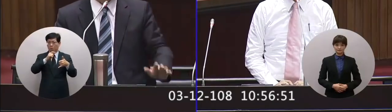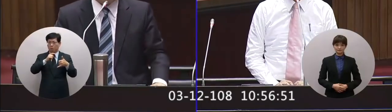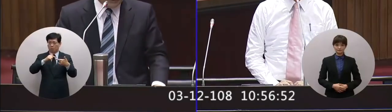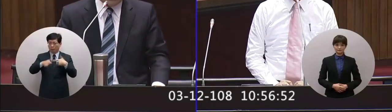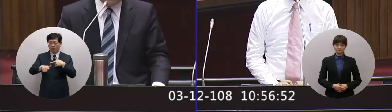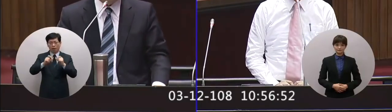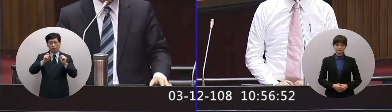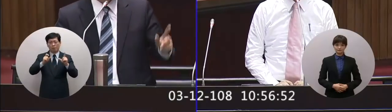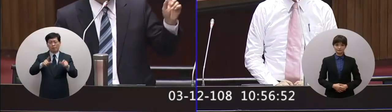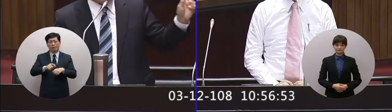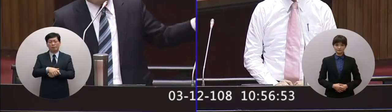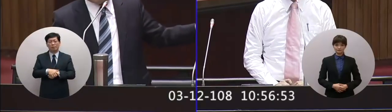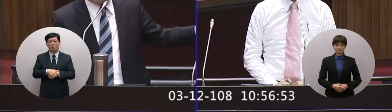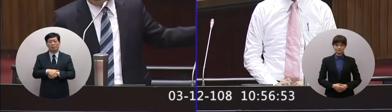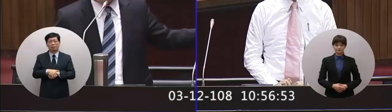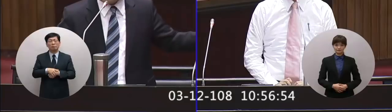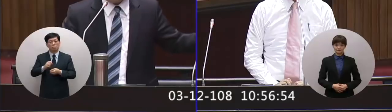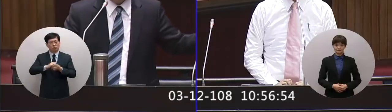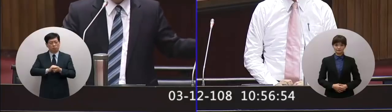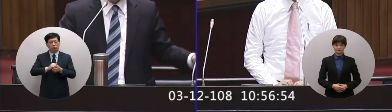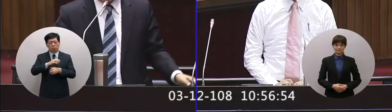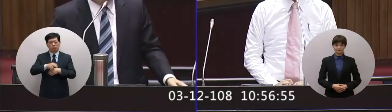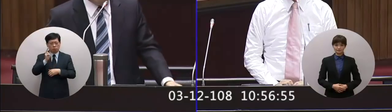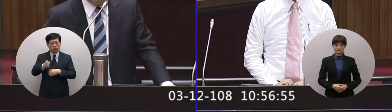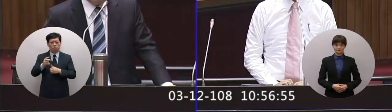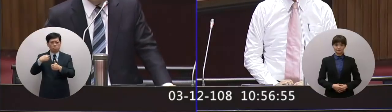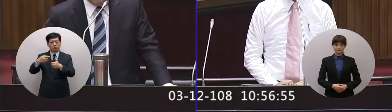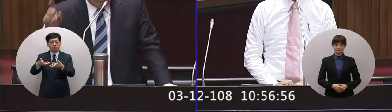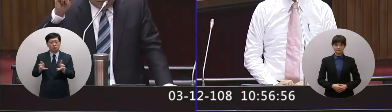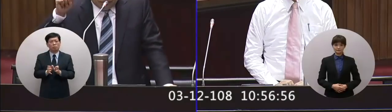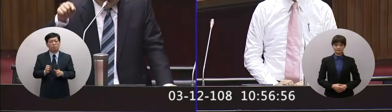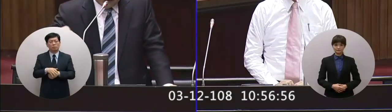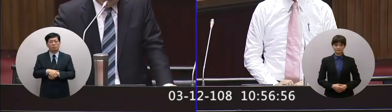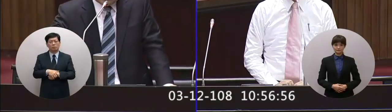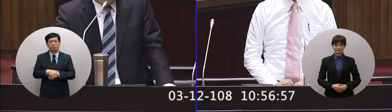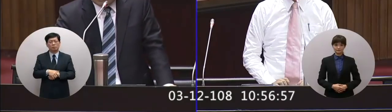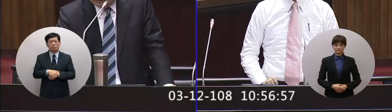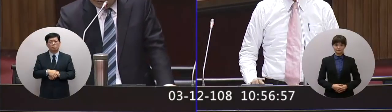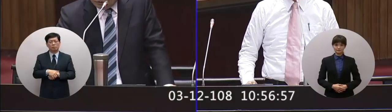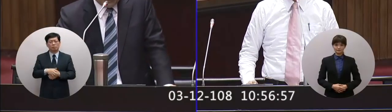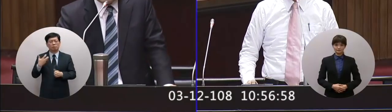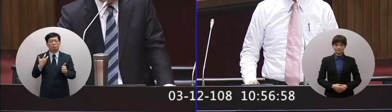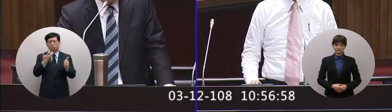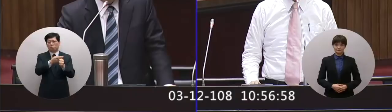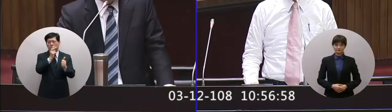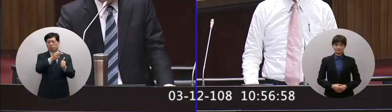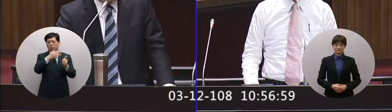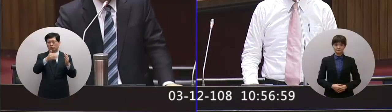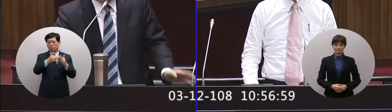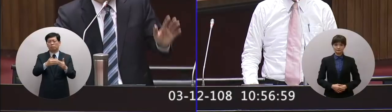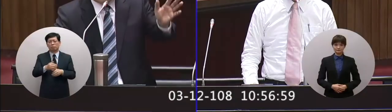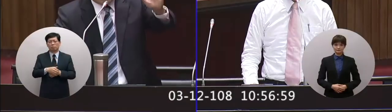不跟平常不一樣了這個都要求教育部折層學校